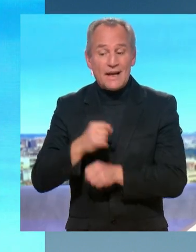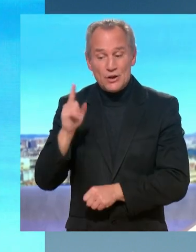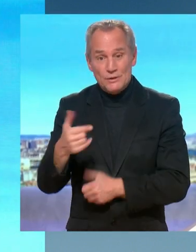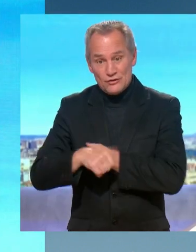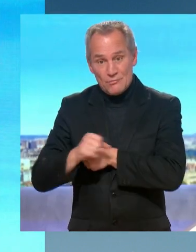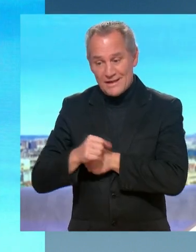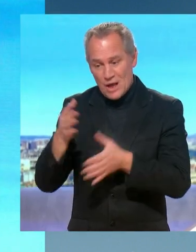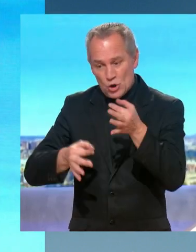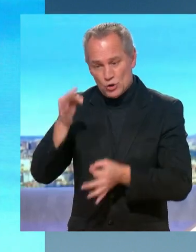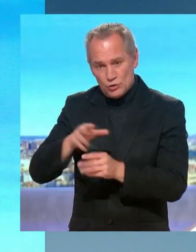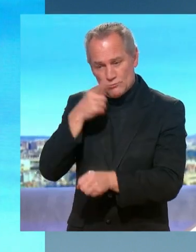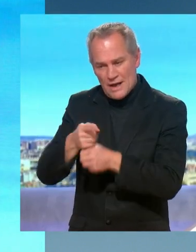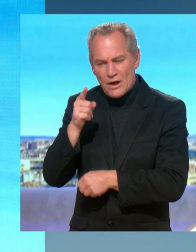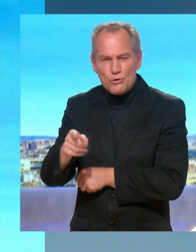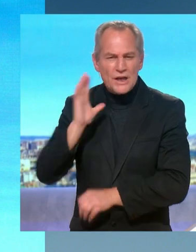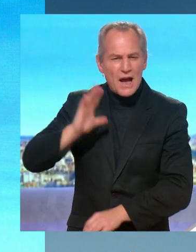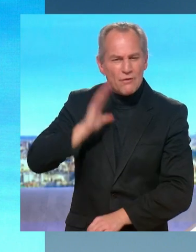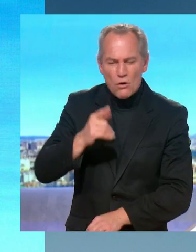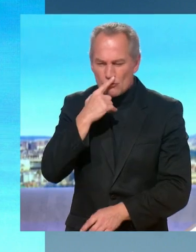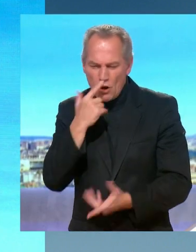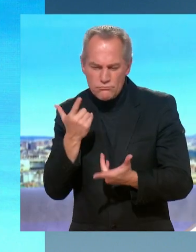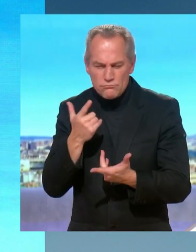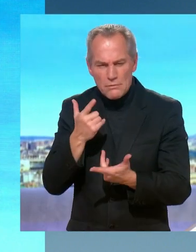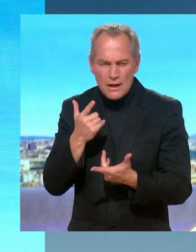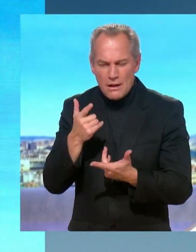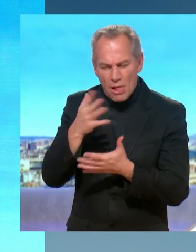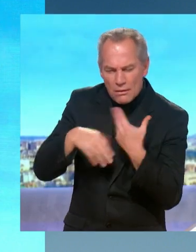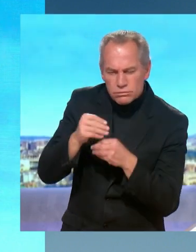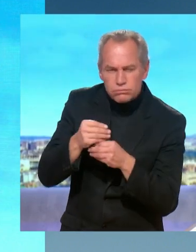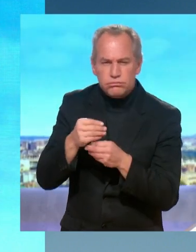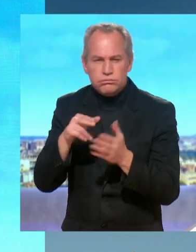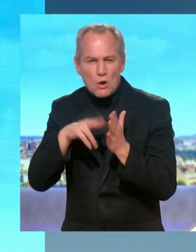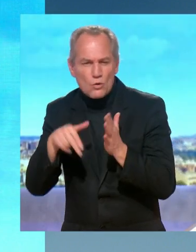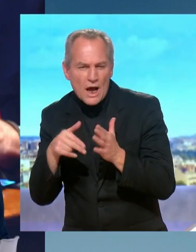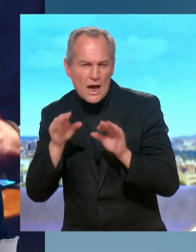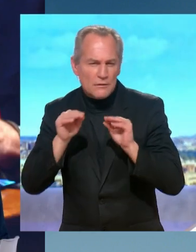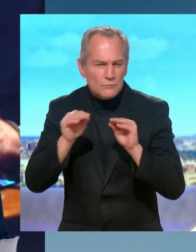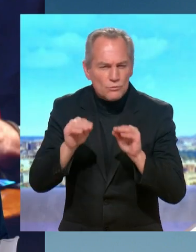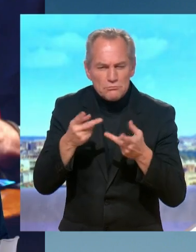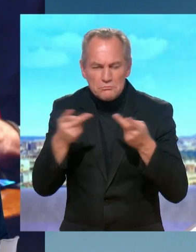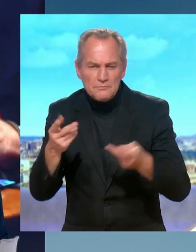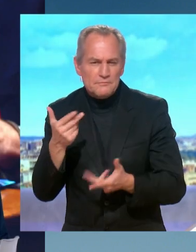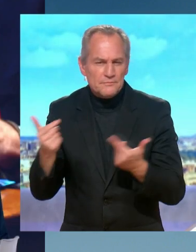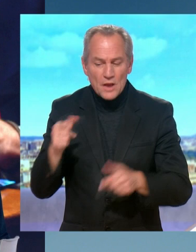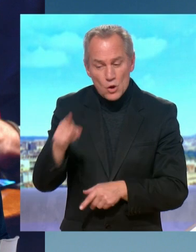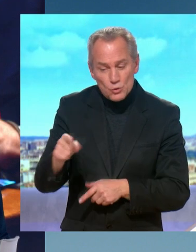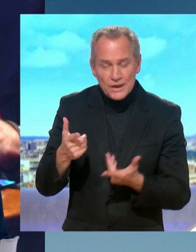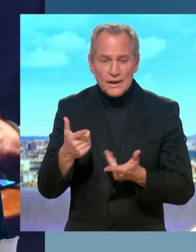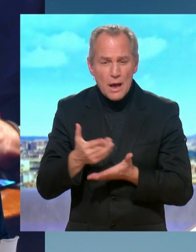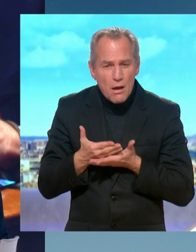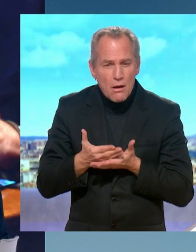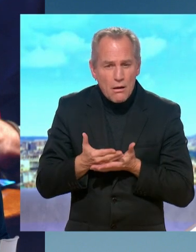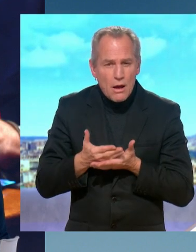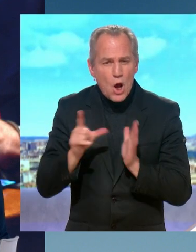semaine pour des soupçons de favoritisme. Olivier Dussopt, qui porte le volet social de votre projet de loi sur l'immigration. Le Sénat a beaucoup